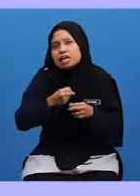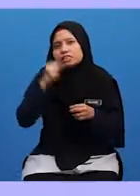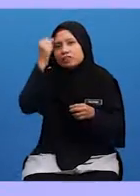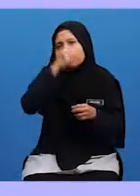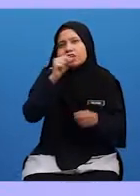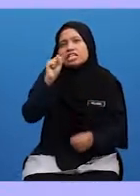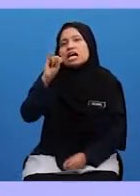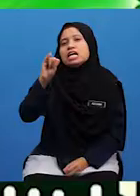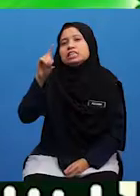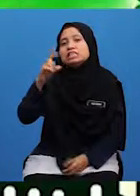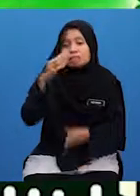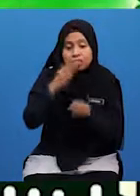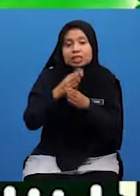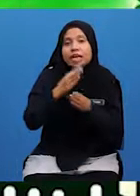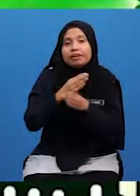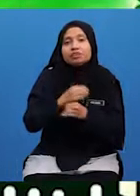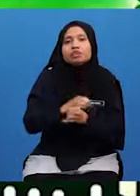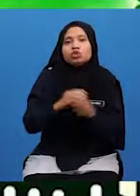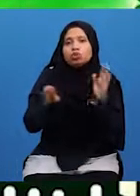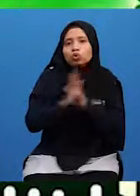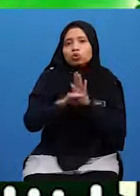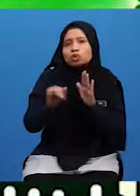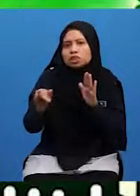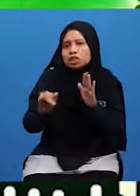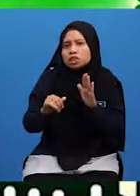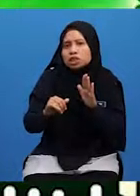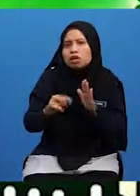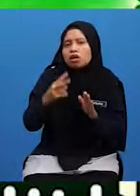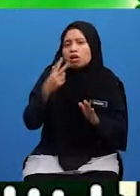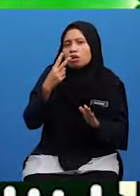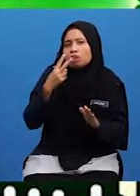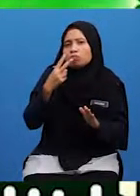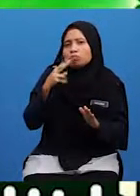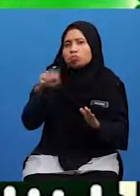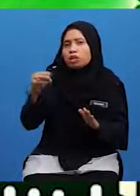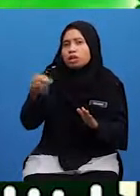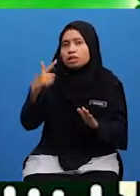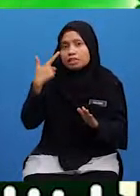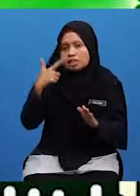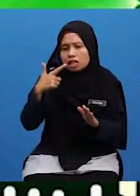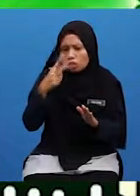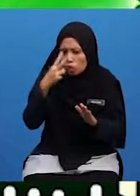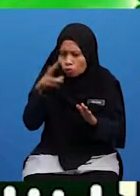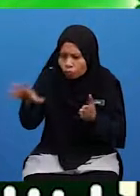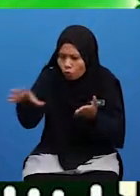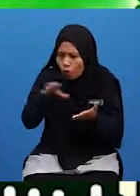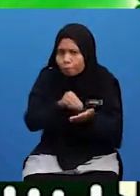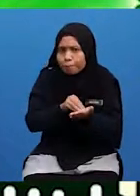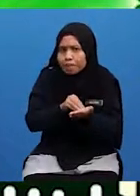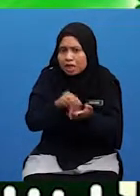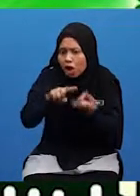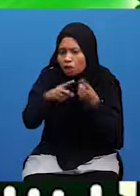Sifat Asidik Contohnya Murid-murid Terlihat Seorang Kawan Meniru Dalam Pemperiksaan